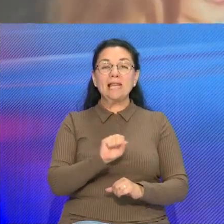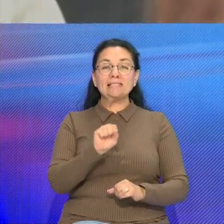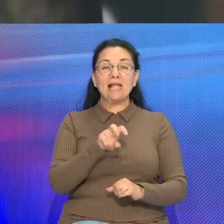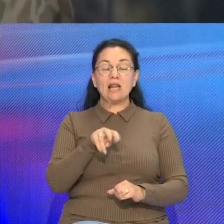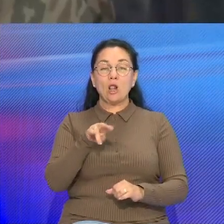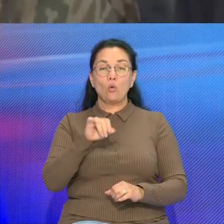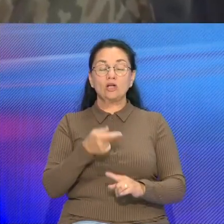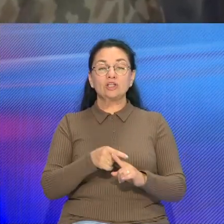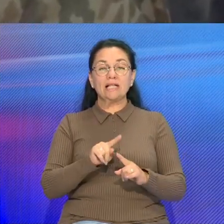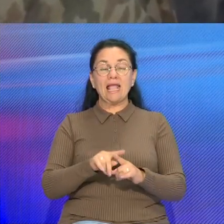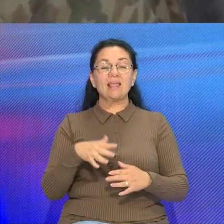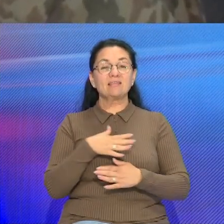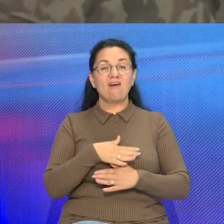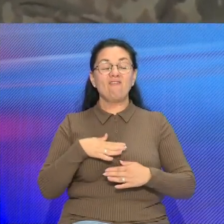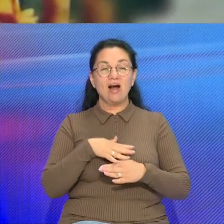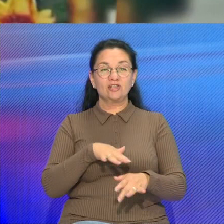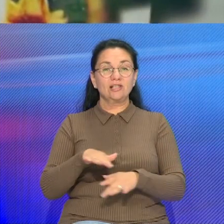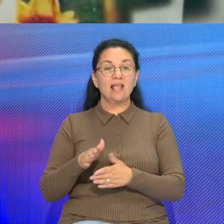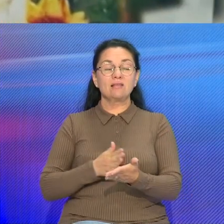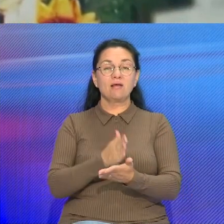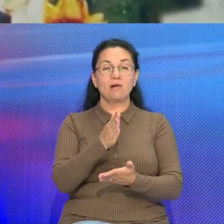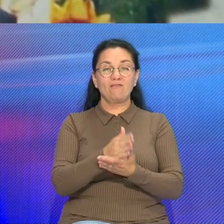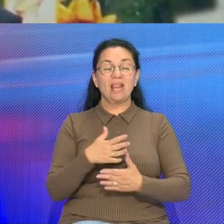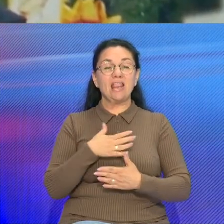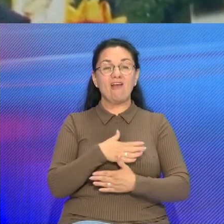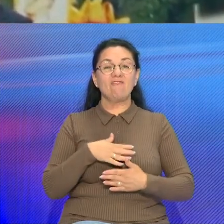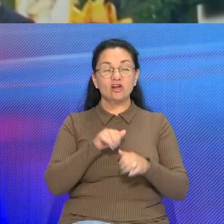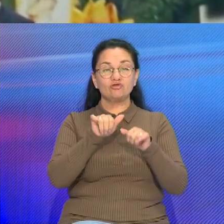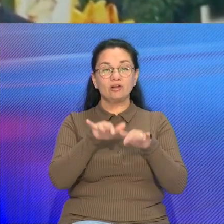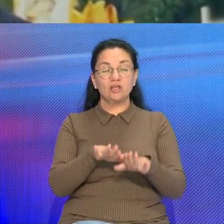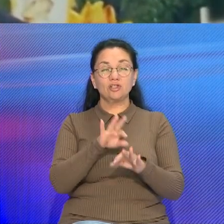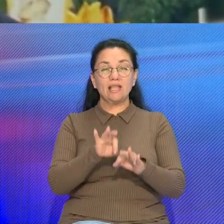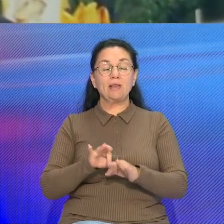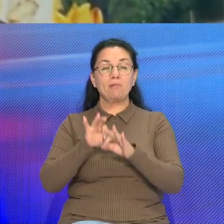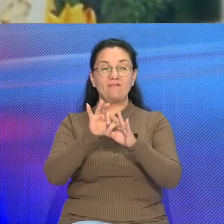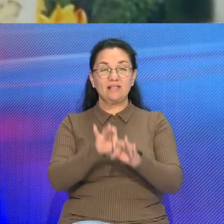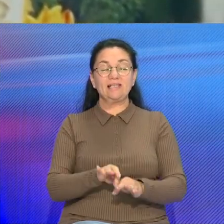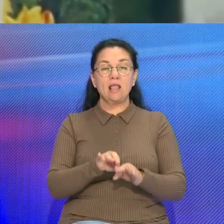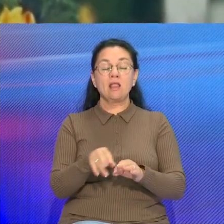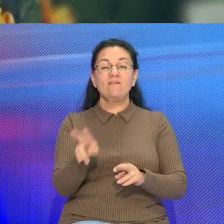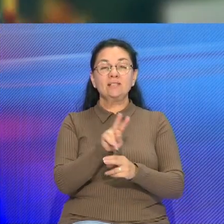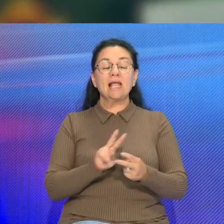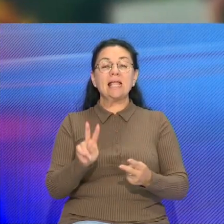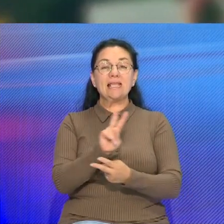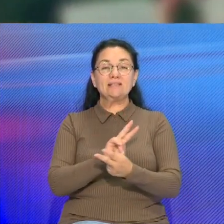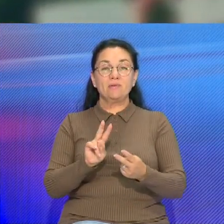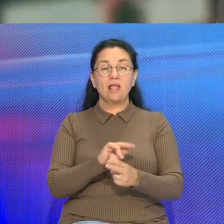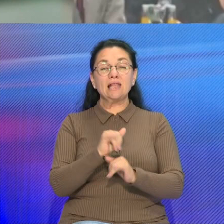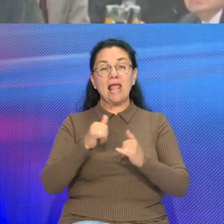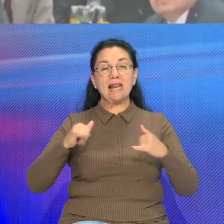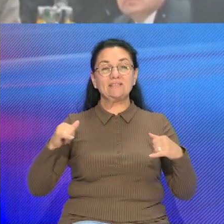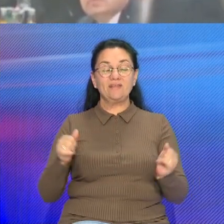важным механизмом для принятия стратегичных решений и проведения реформ, которые соединяются к развитию Украины